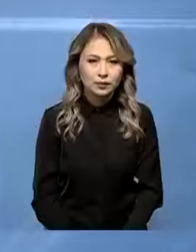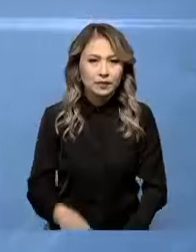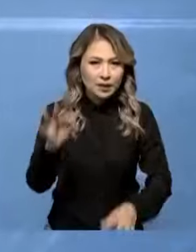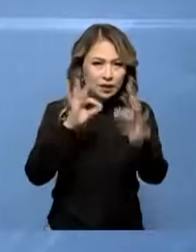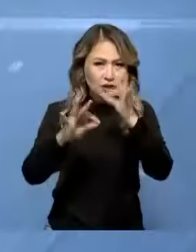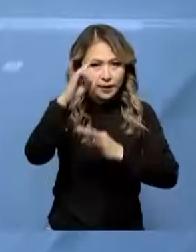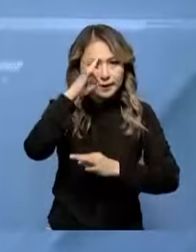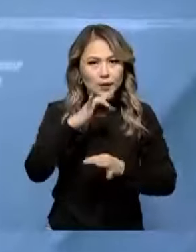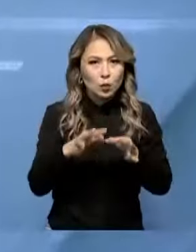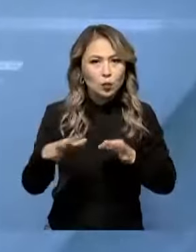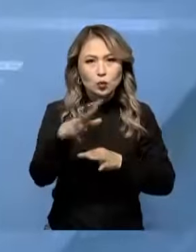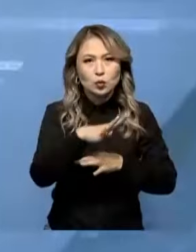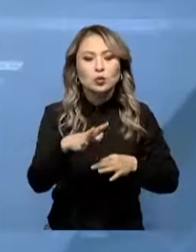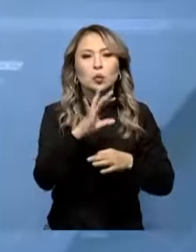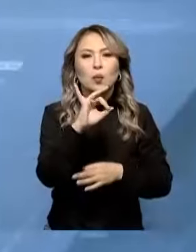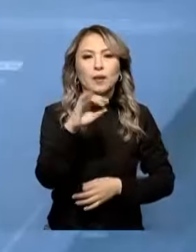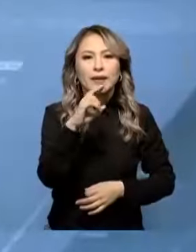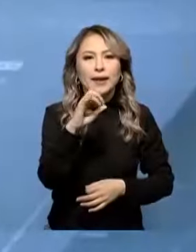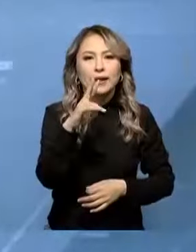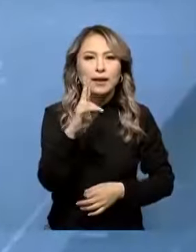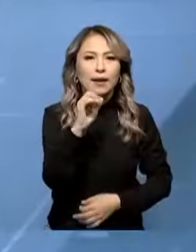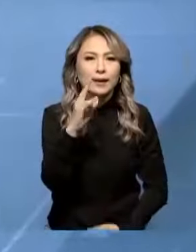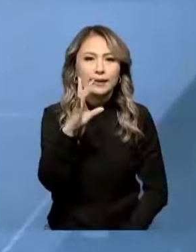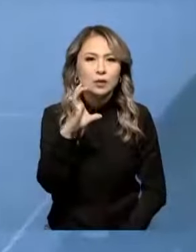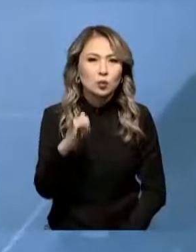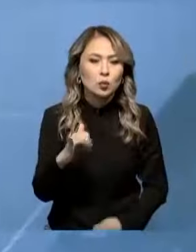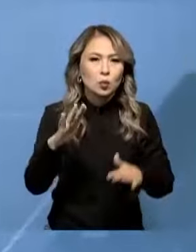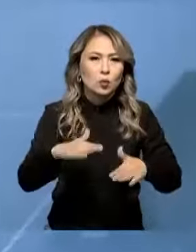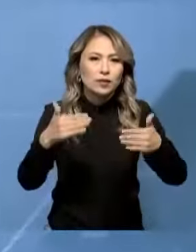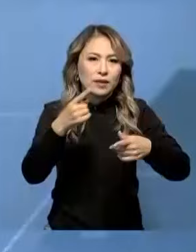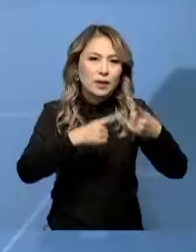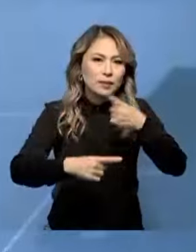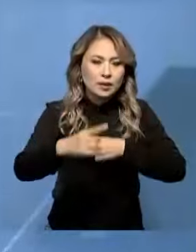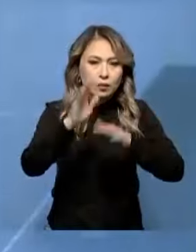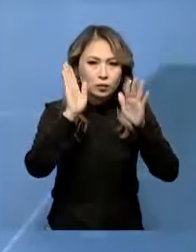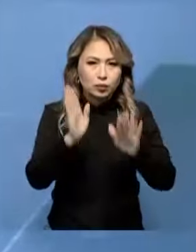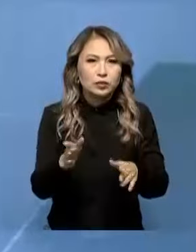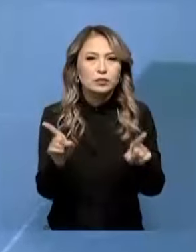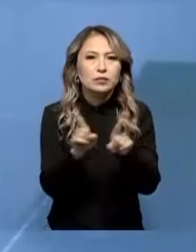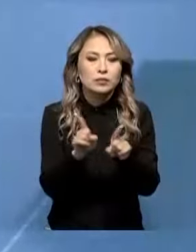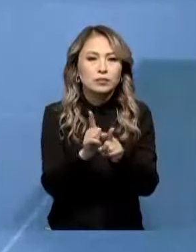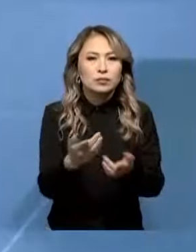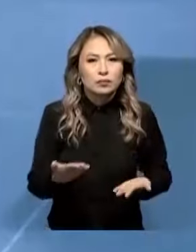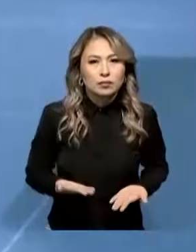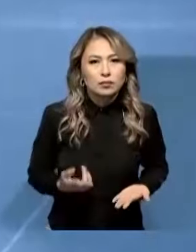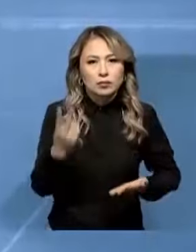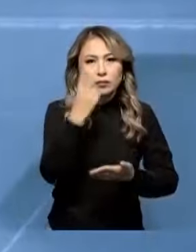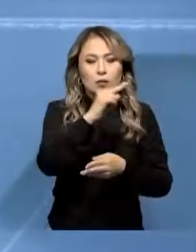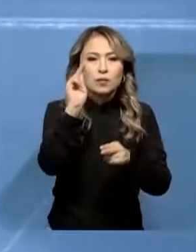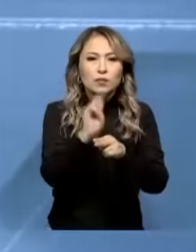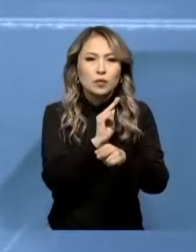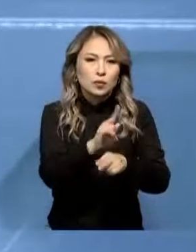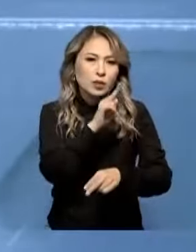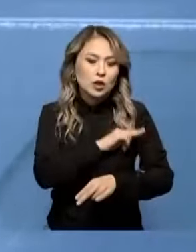Шығыс Қазақстан облысында үйдені және қандысу бөгеттері қалпына келтірілет. Мамандары қосын санының жай күйін апатты деп таныған.